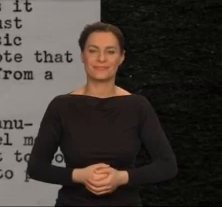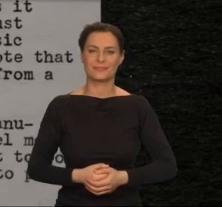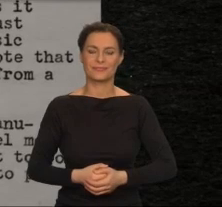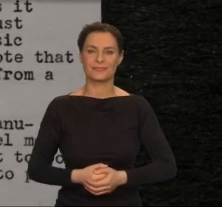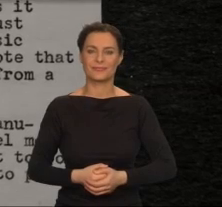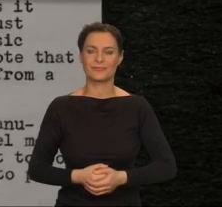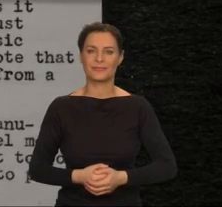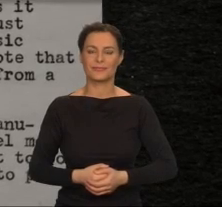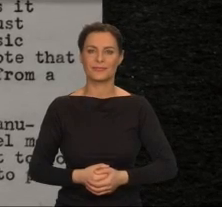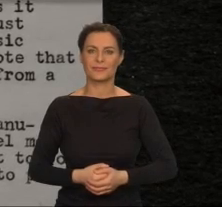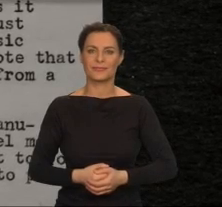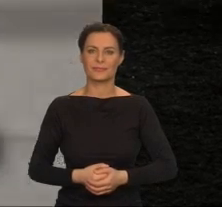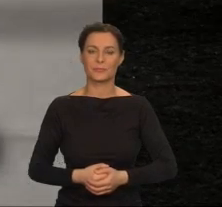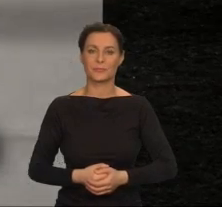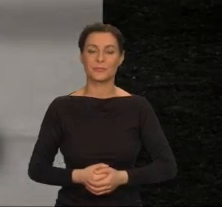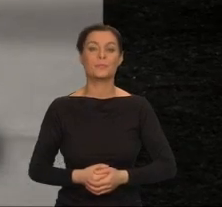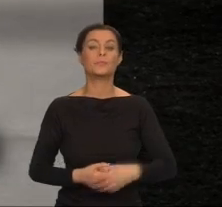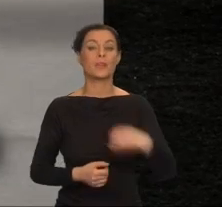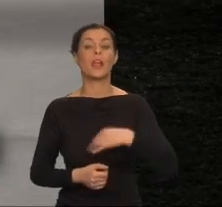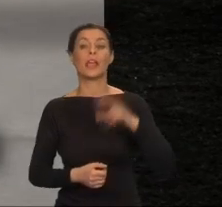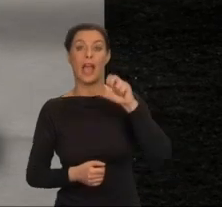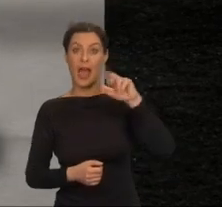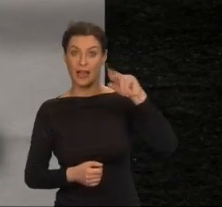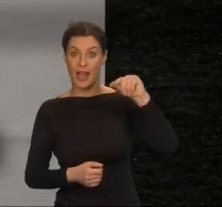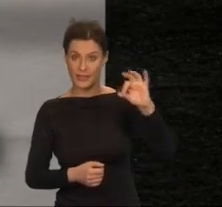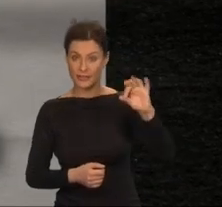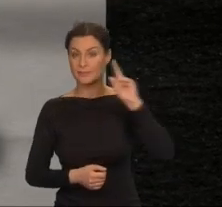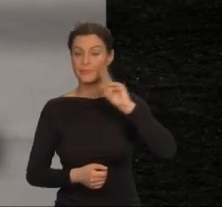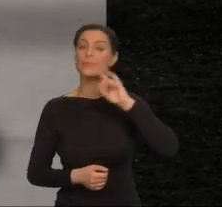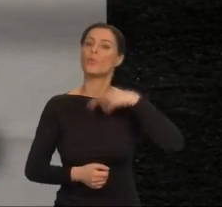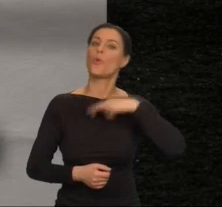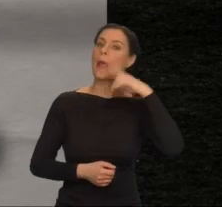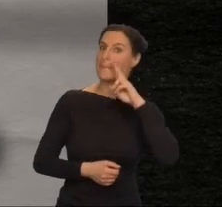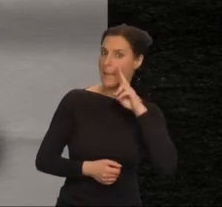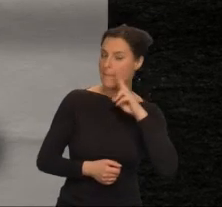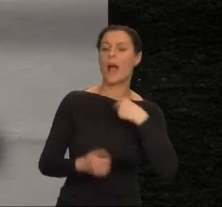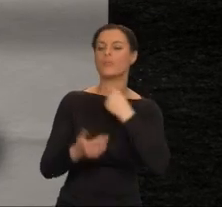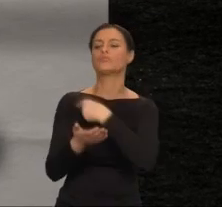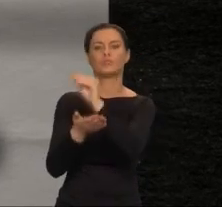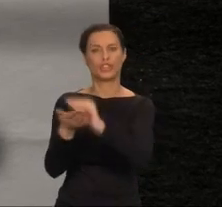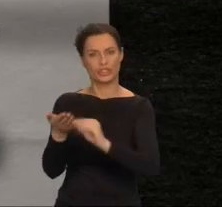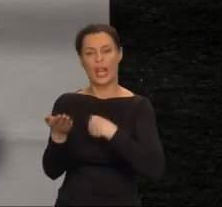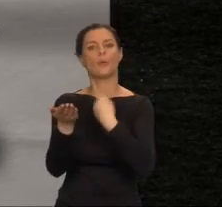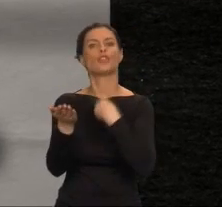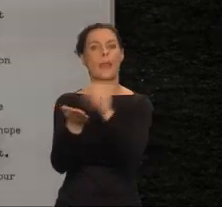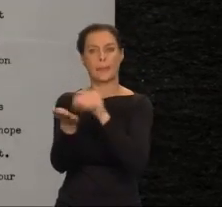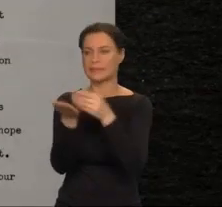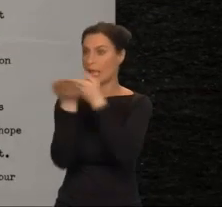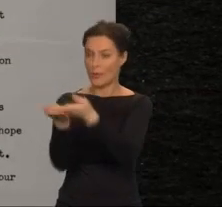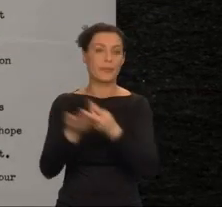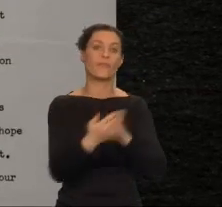Charles i moja matka przeczytali maszynopis. Wysłałam go do wydawnictwa. Został odrzucony.